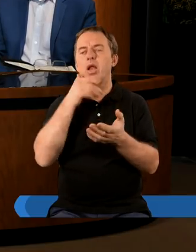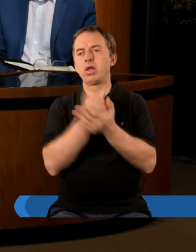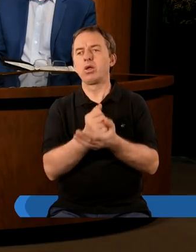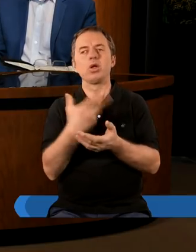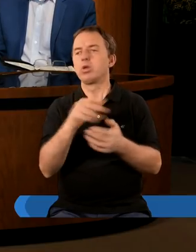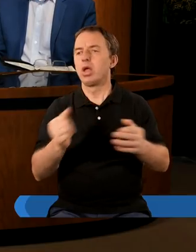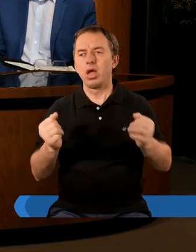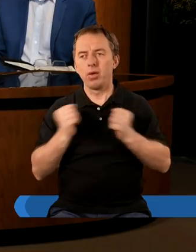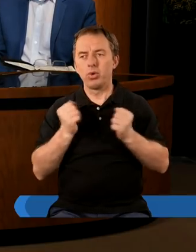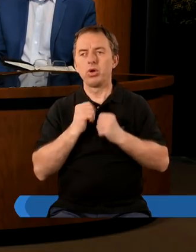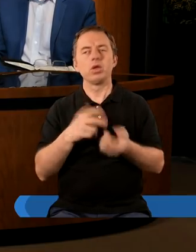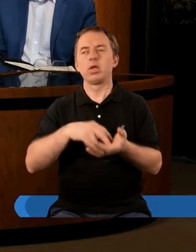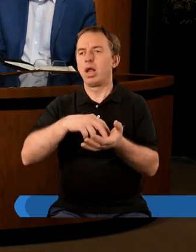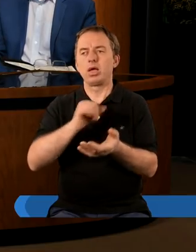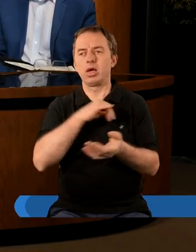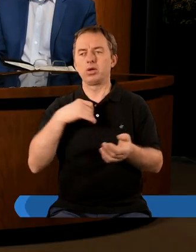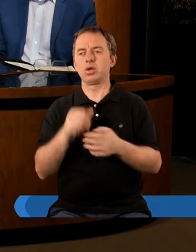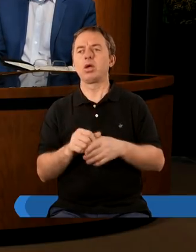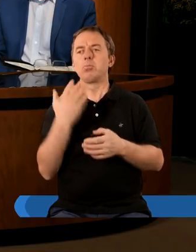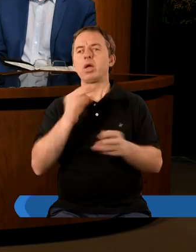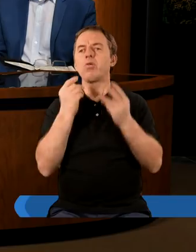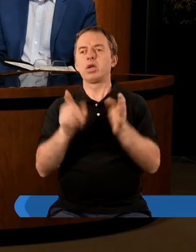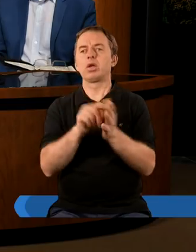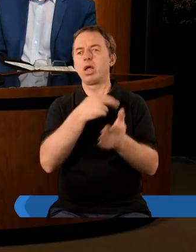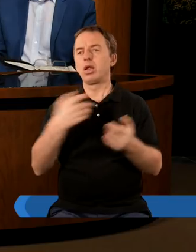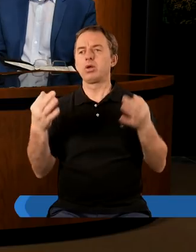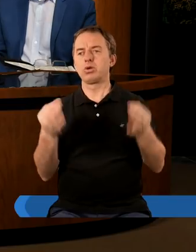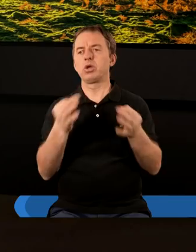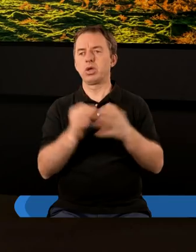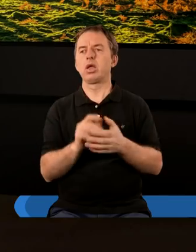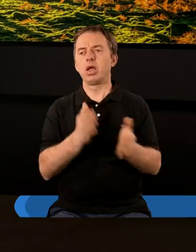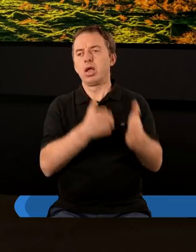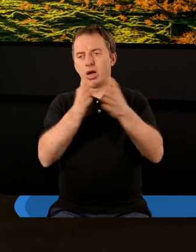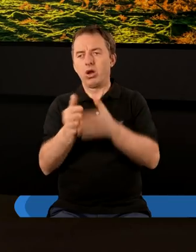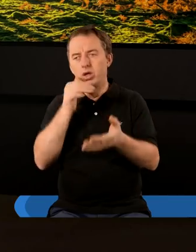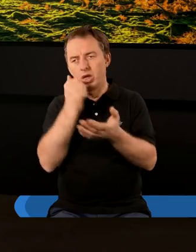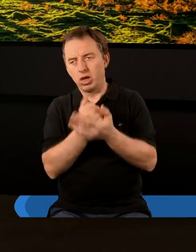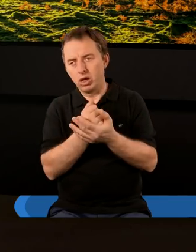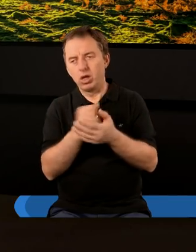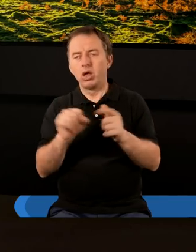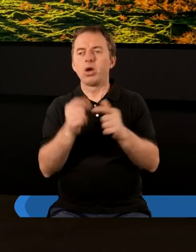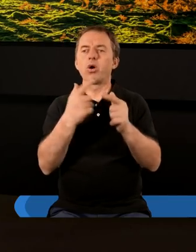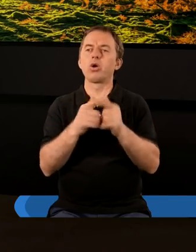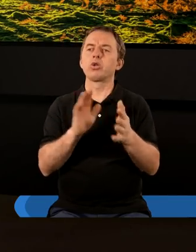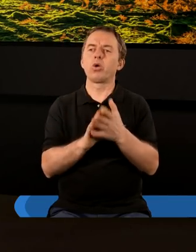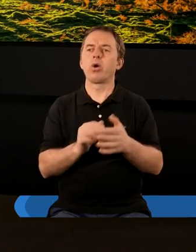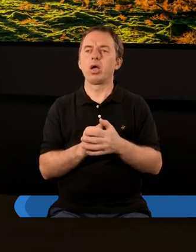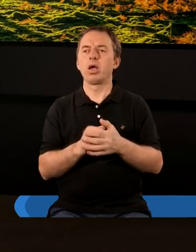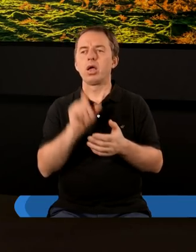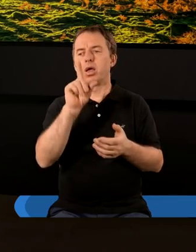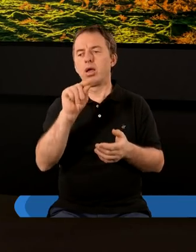liście, nie bój się, nie lękaj się. Jest bardzo ważna dla nas dzisiaj. Ale mamy kolejny list. List do Kościoła